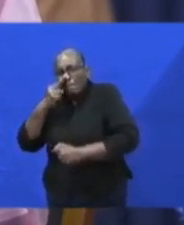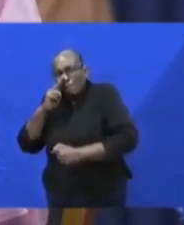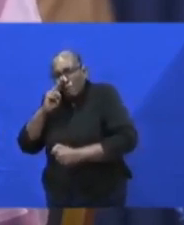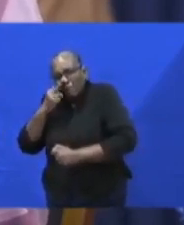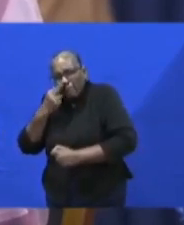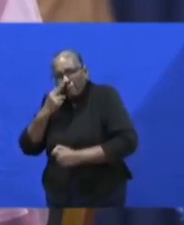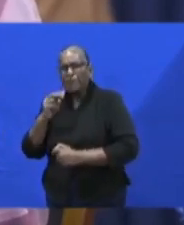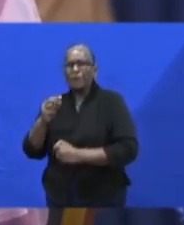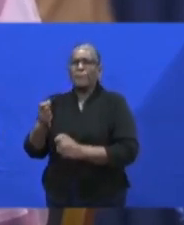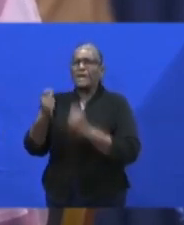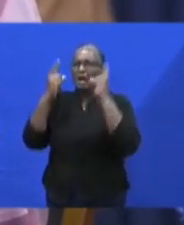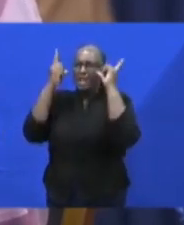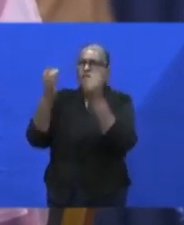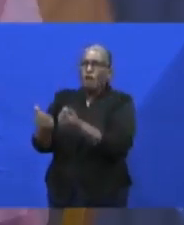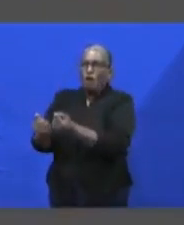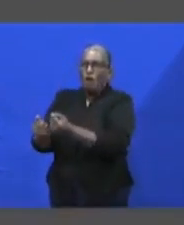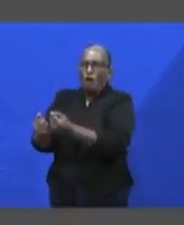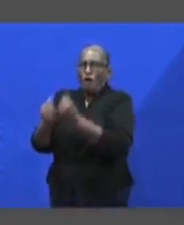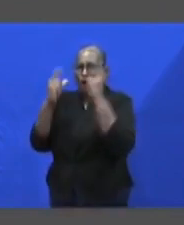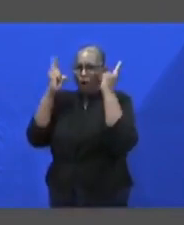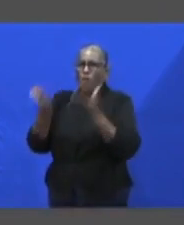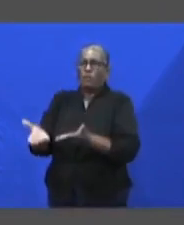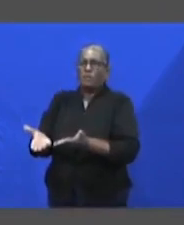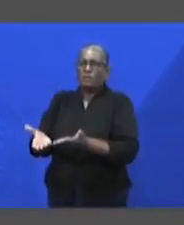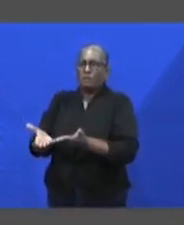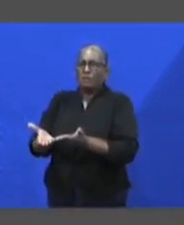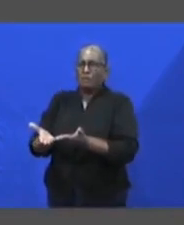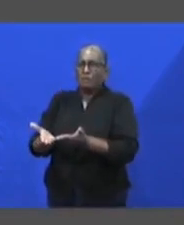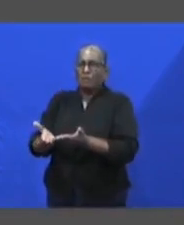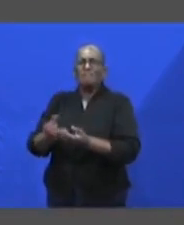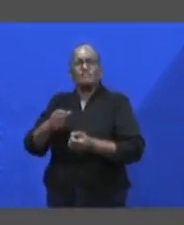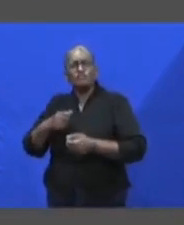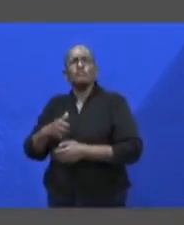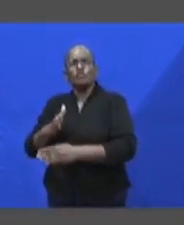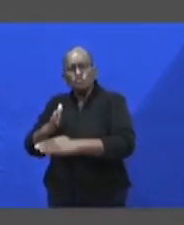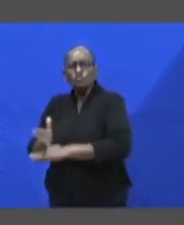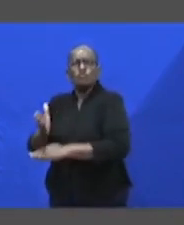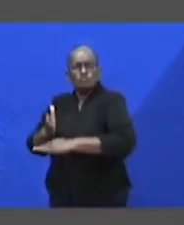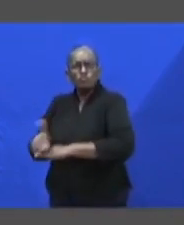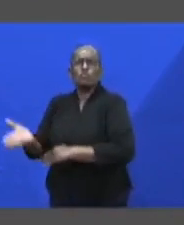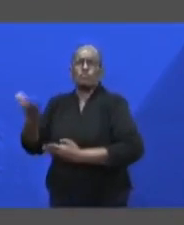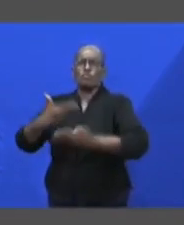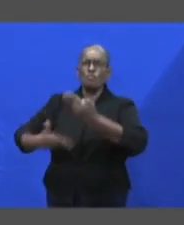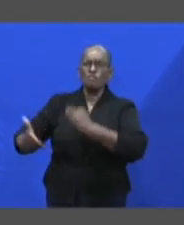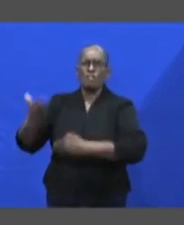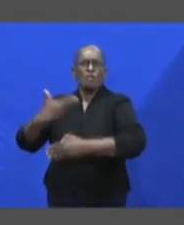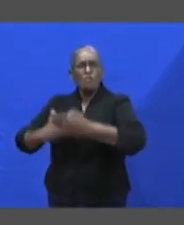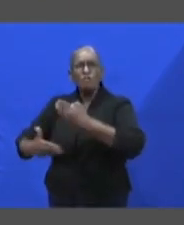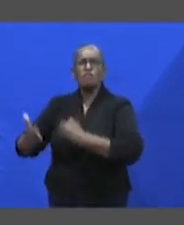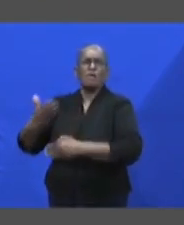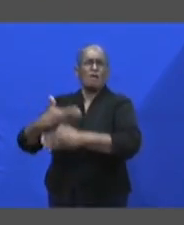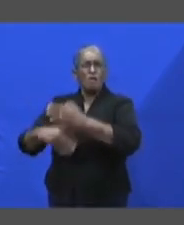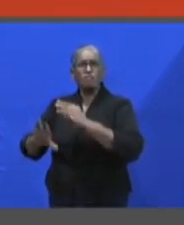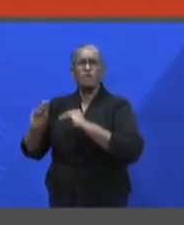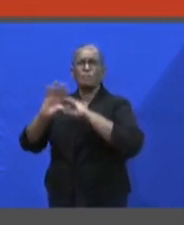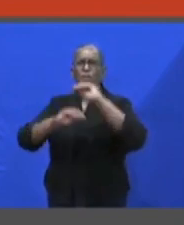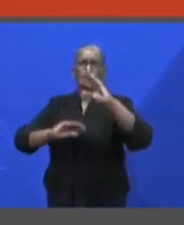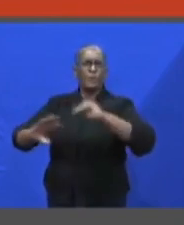in leven te houden. Er was continu overleg tussen alle